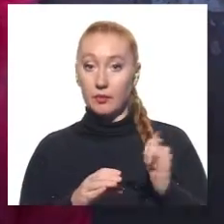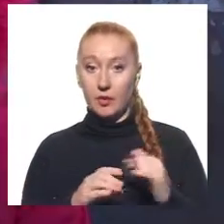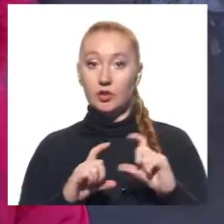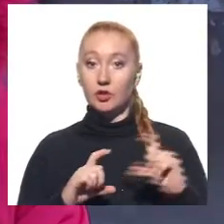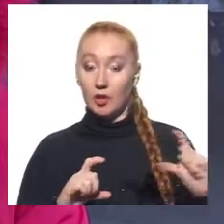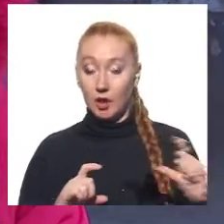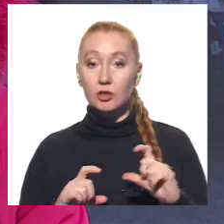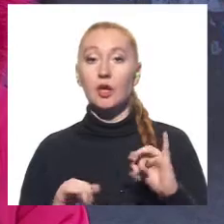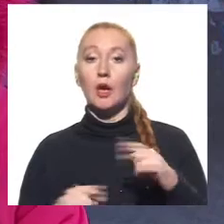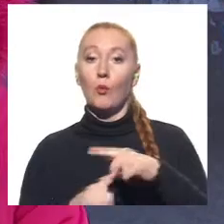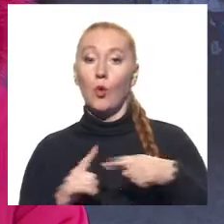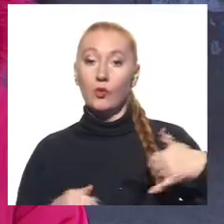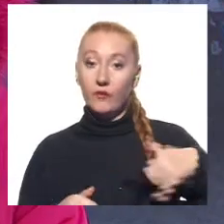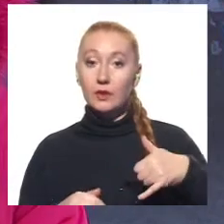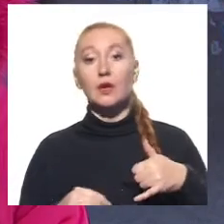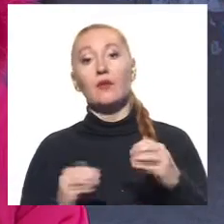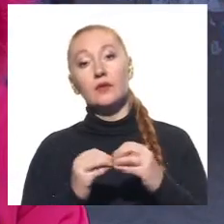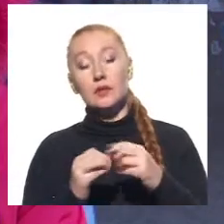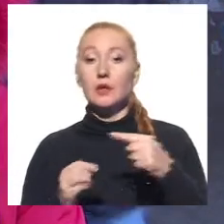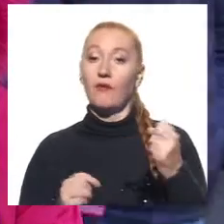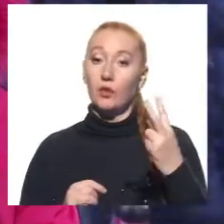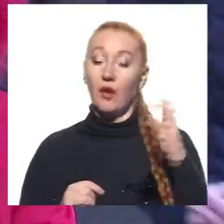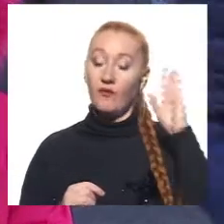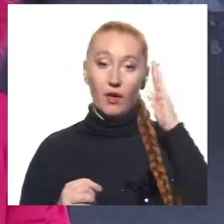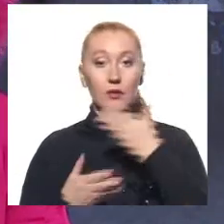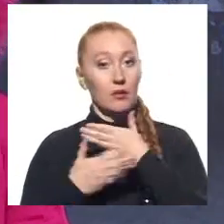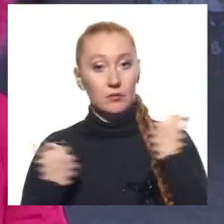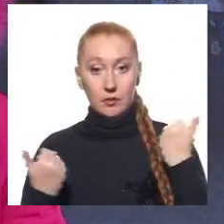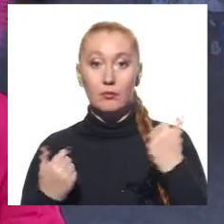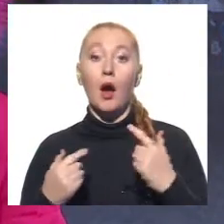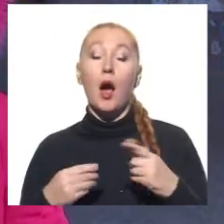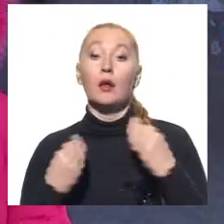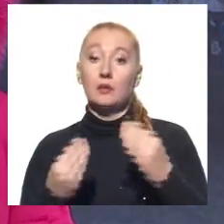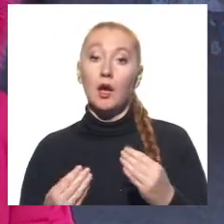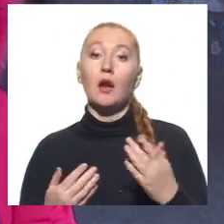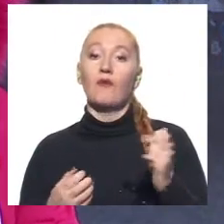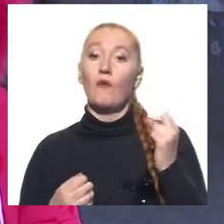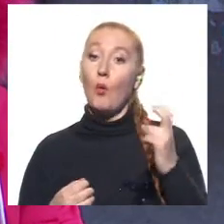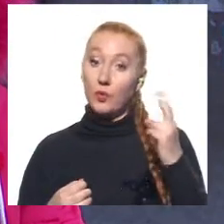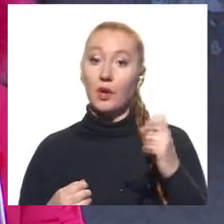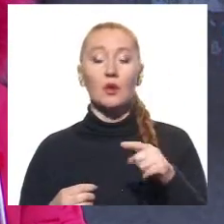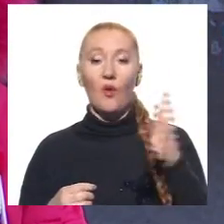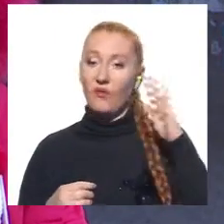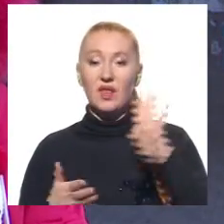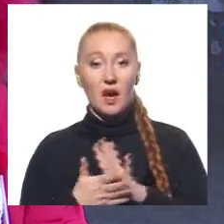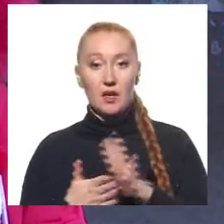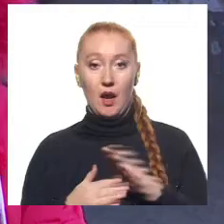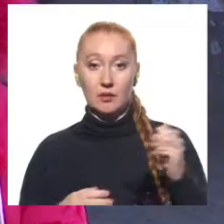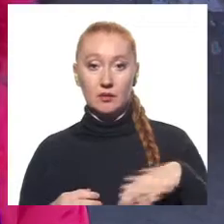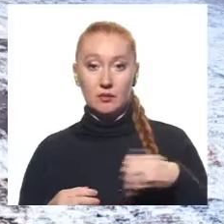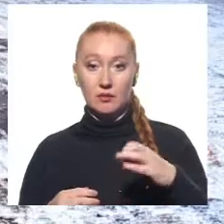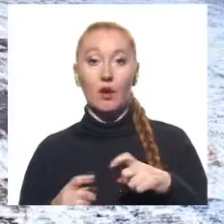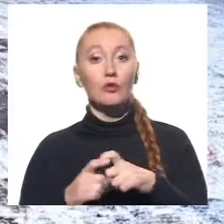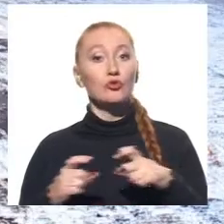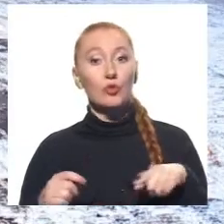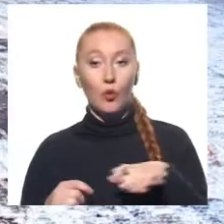та пів відра. Приблизно о 10-й або об 11-й зникла. Дали воду приблизно після обіду. Але тече дуже брудна. Через те, що до